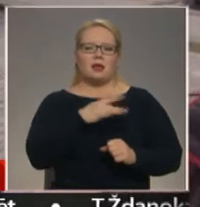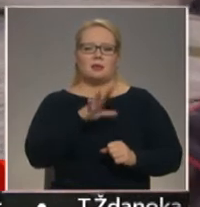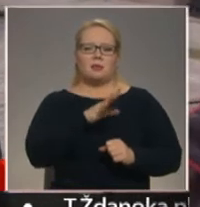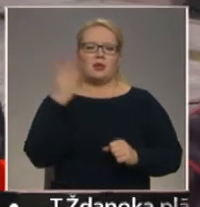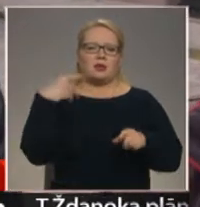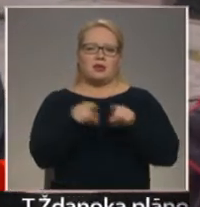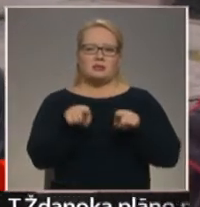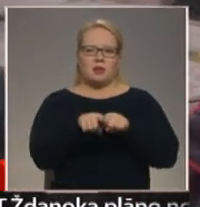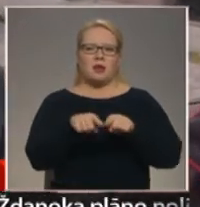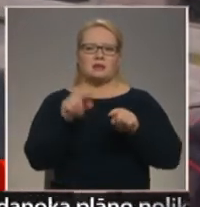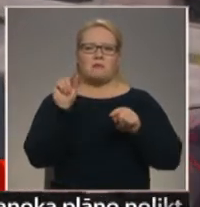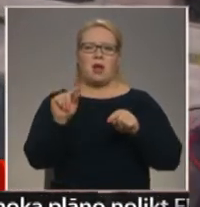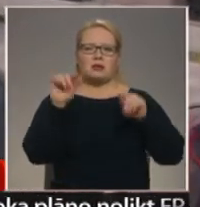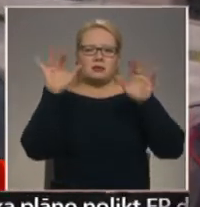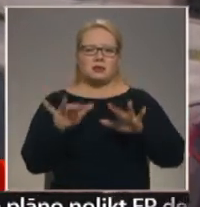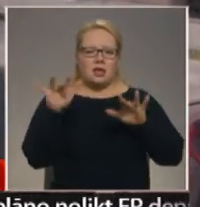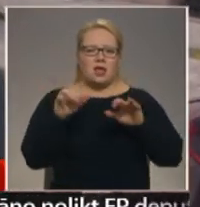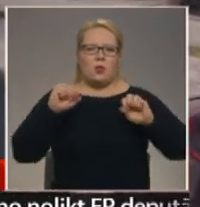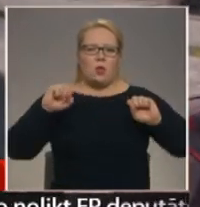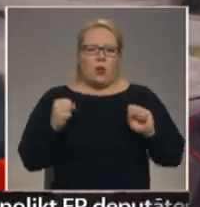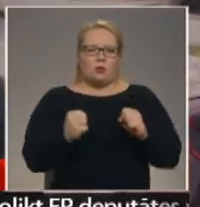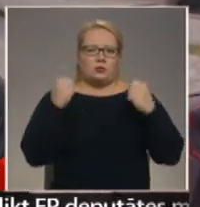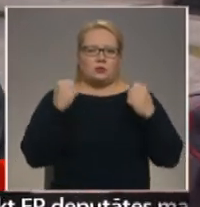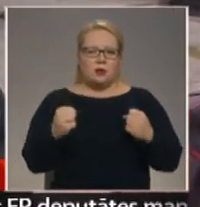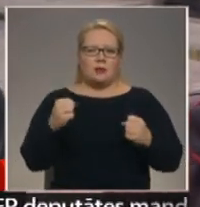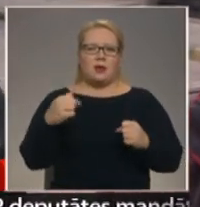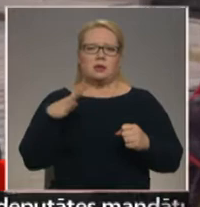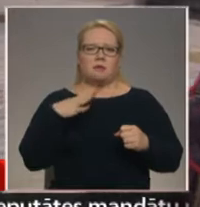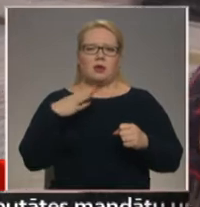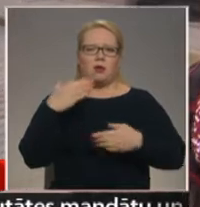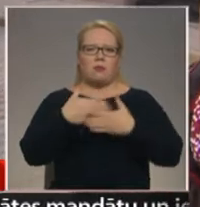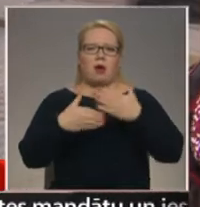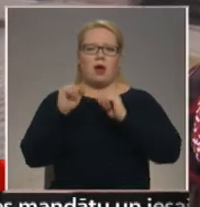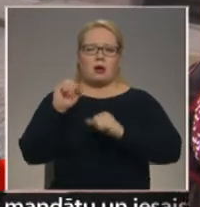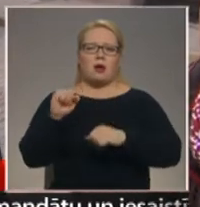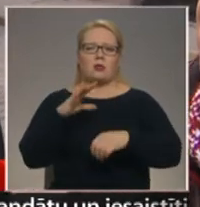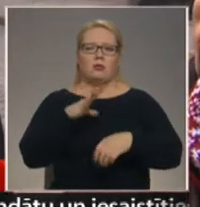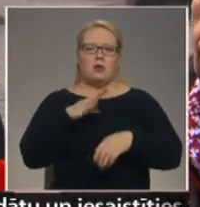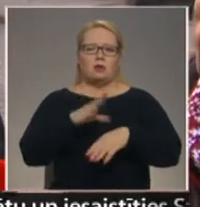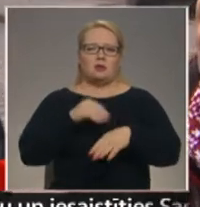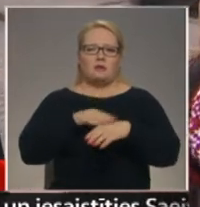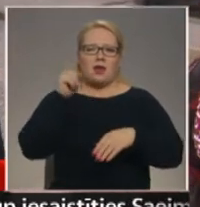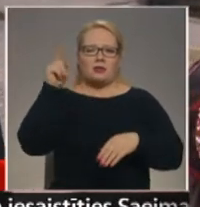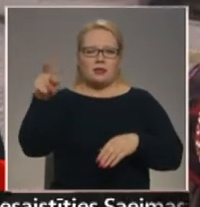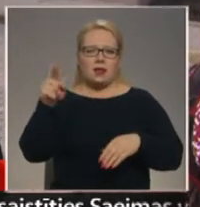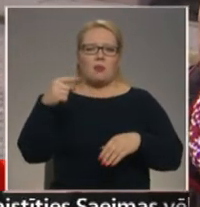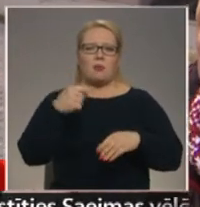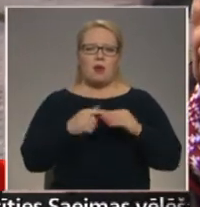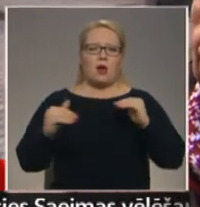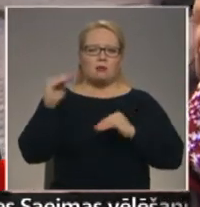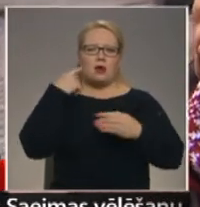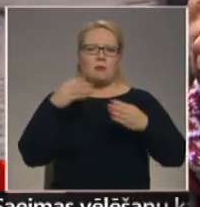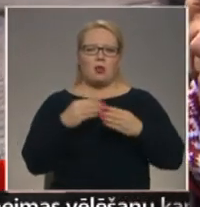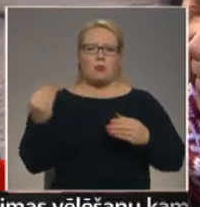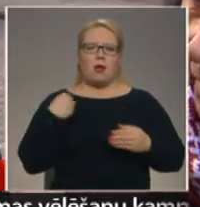un tās diezgan lielas augstums, jo es vienu dienu vēl barikādēm nokļū uz viedrijā, jo man bija augstākas padomas mandāts meklēt palīdzību rietumos.